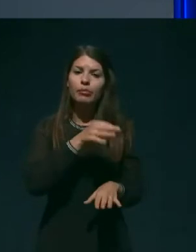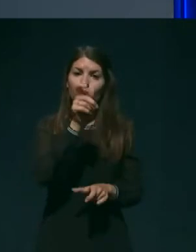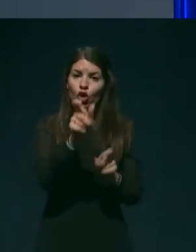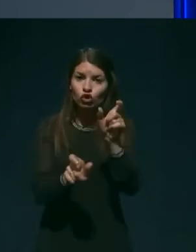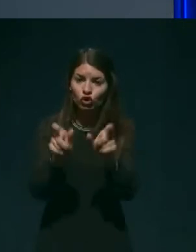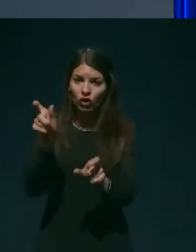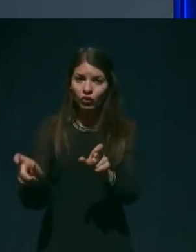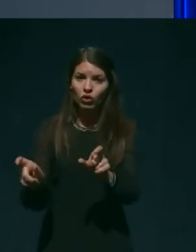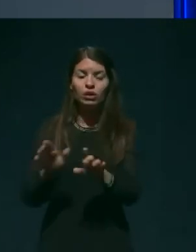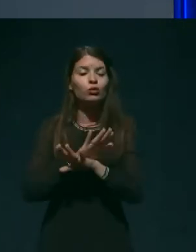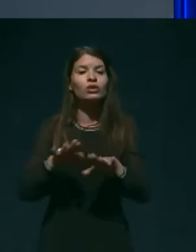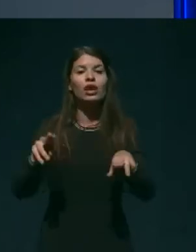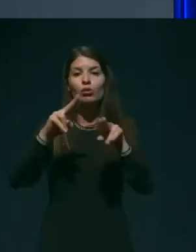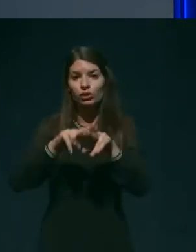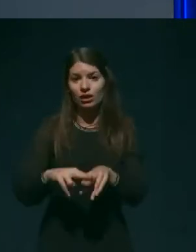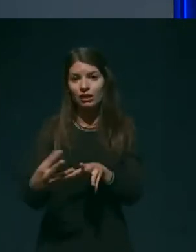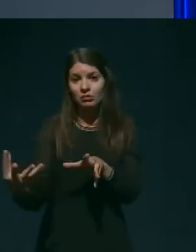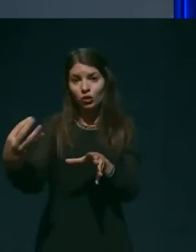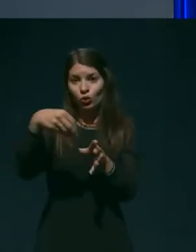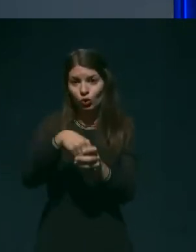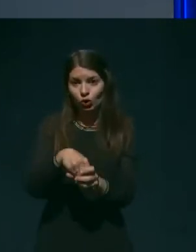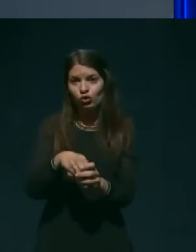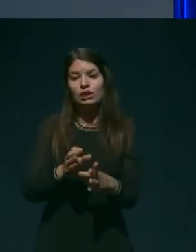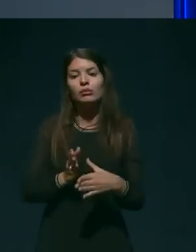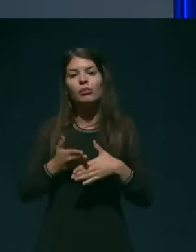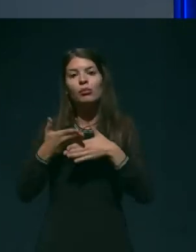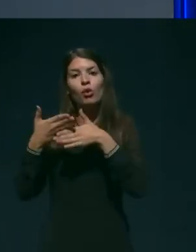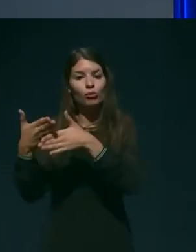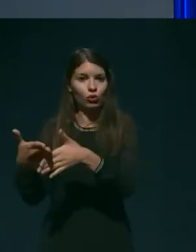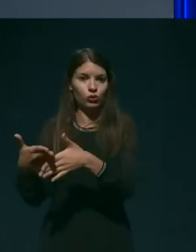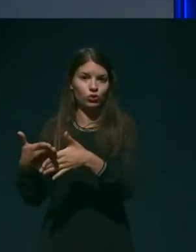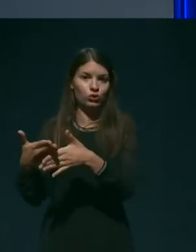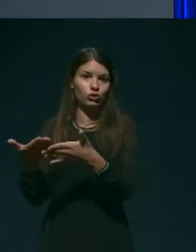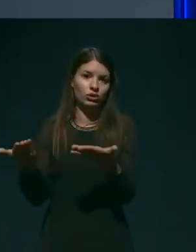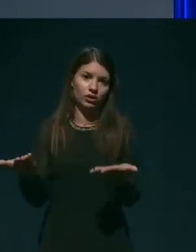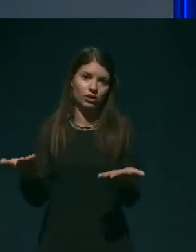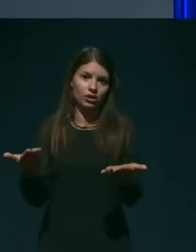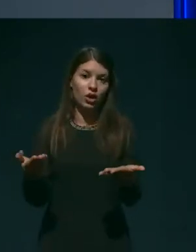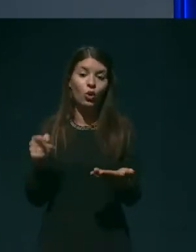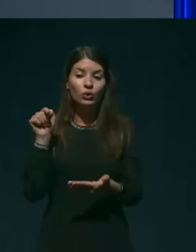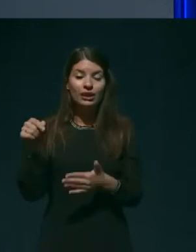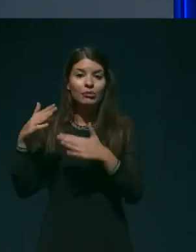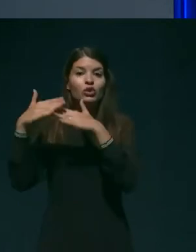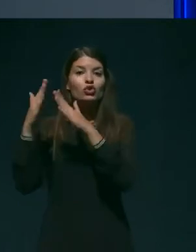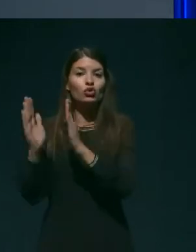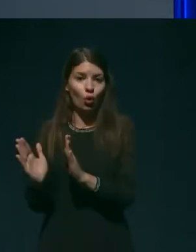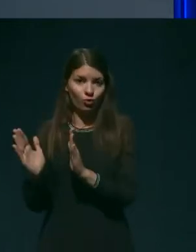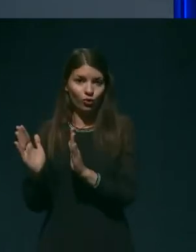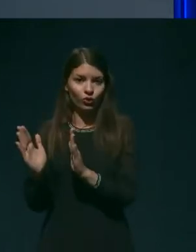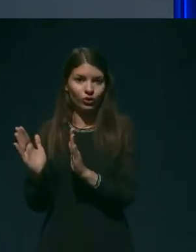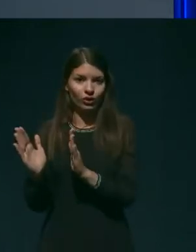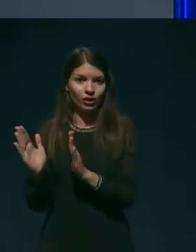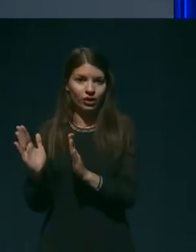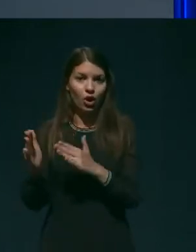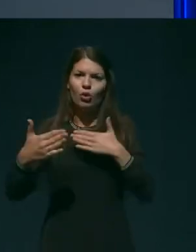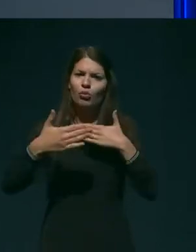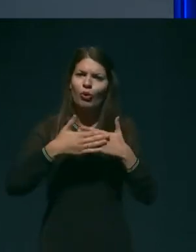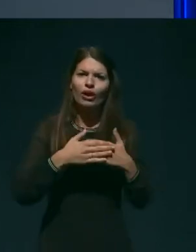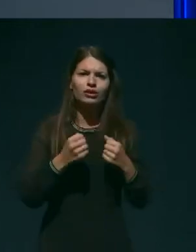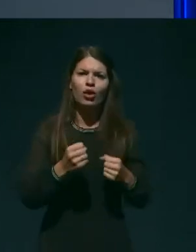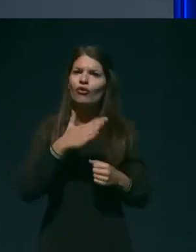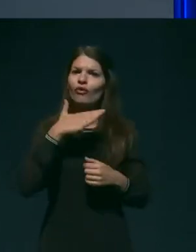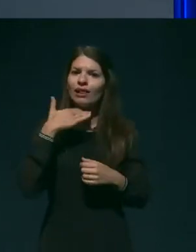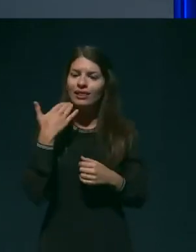ostalim, ki so se vključili v pomoč, kajti v tem domu smo se poleg izjemno velikega